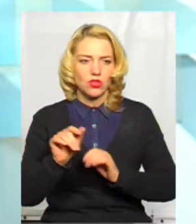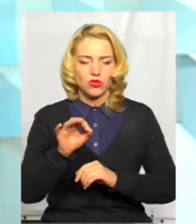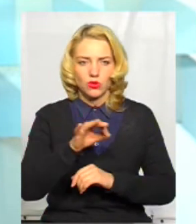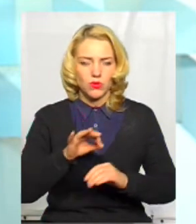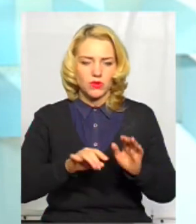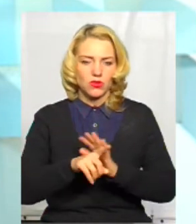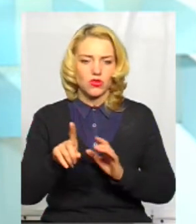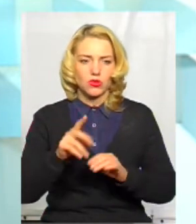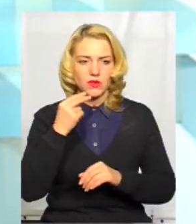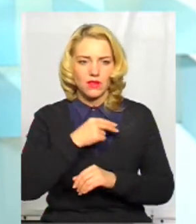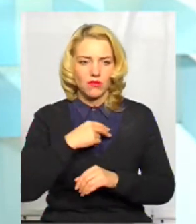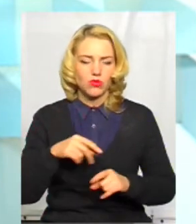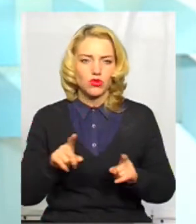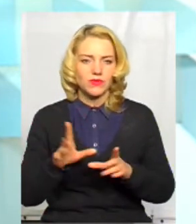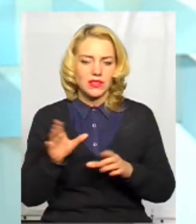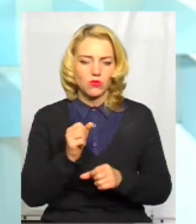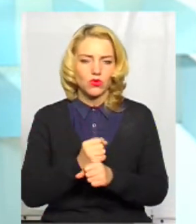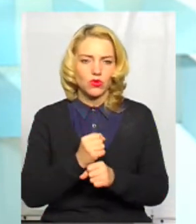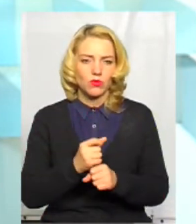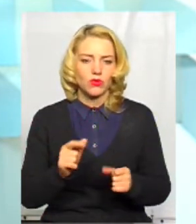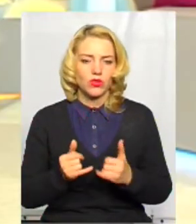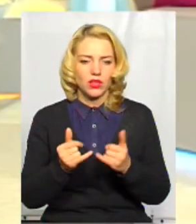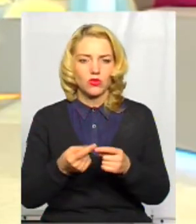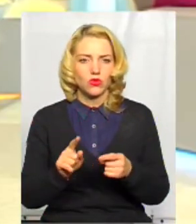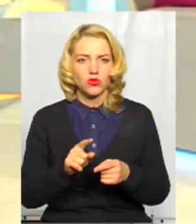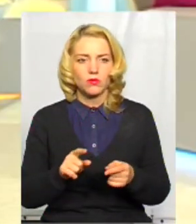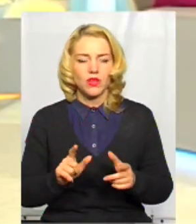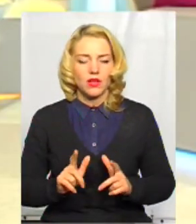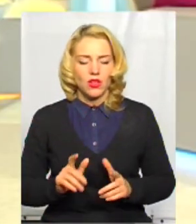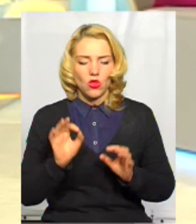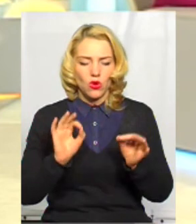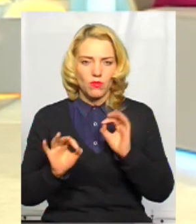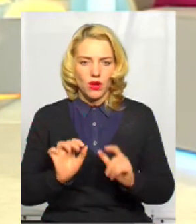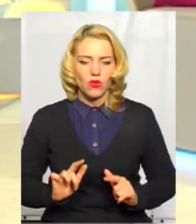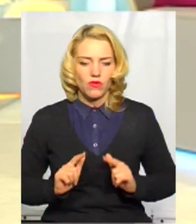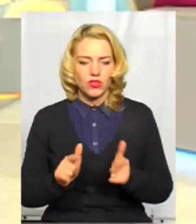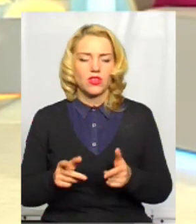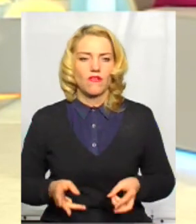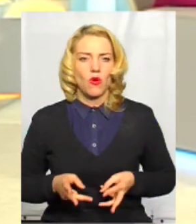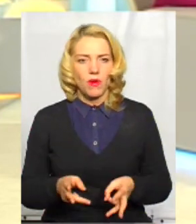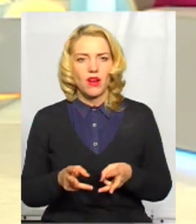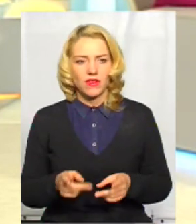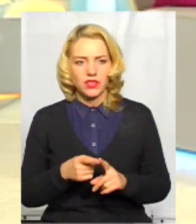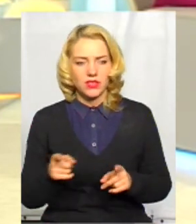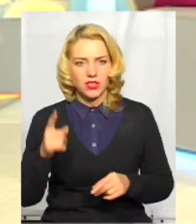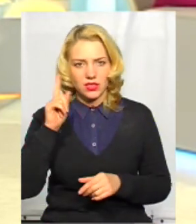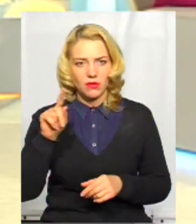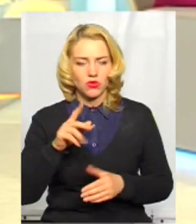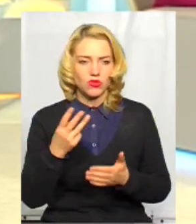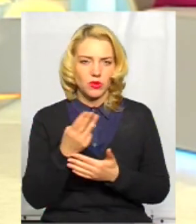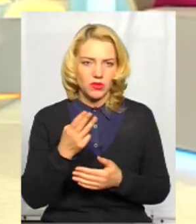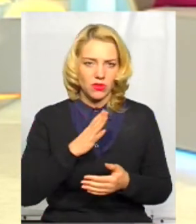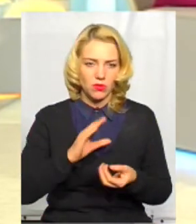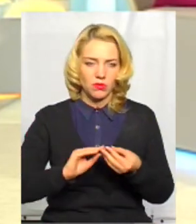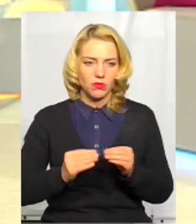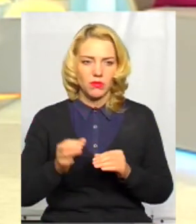Слава Богу, що все було зроблено для того, що ми нормально війшли в опалювальний сезон. Тому що ми знаємо, що були проблеми ті ж самі шепетівці, наприклад.